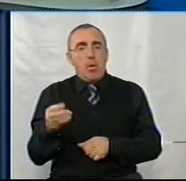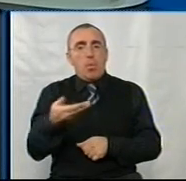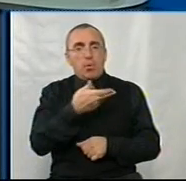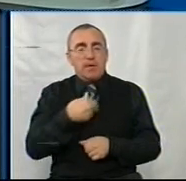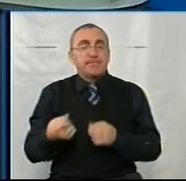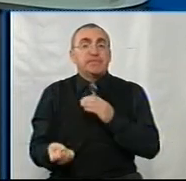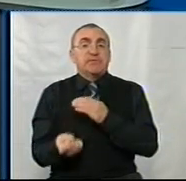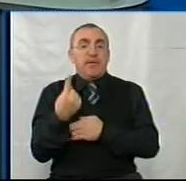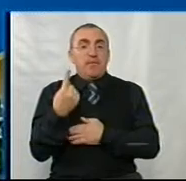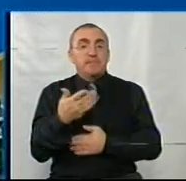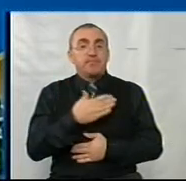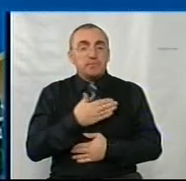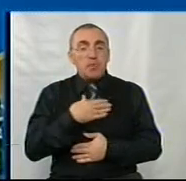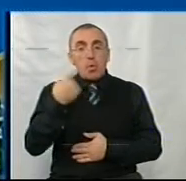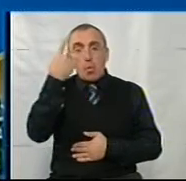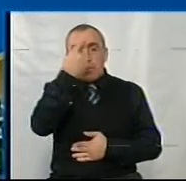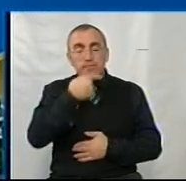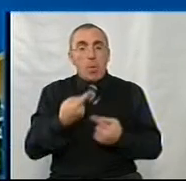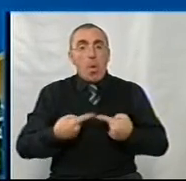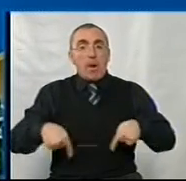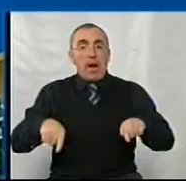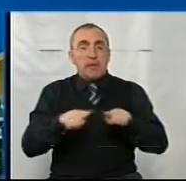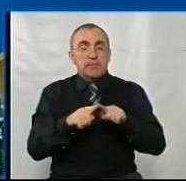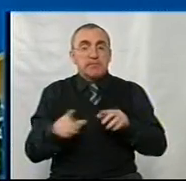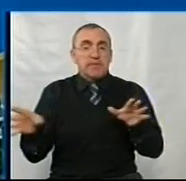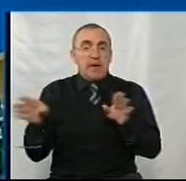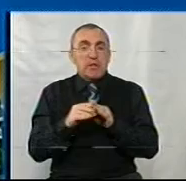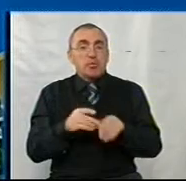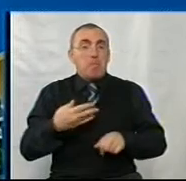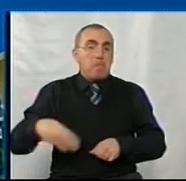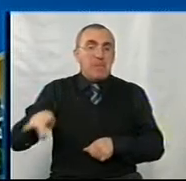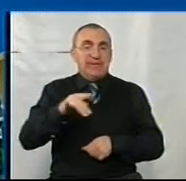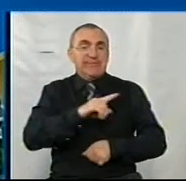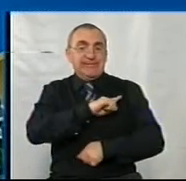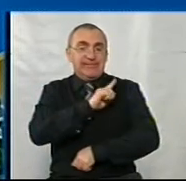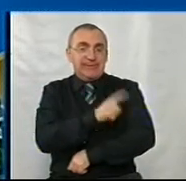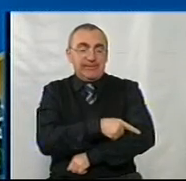нас з'явилась наша особиста організація, разом ми сила. А чого?